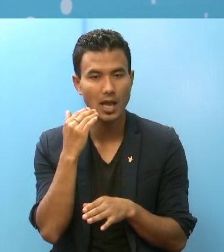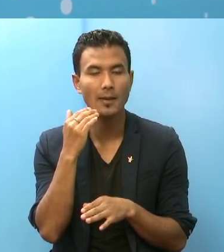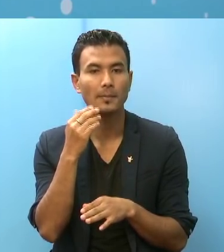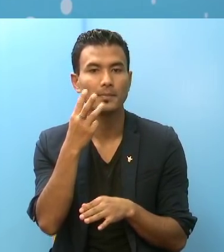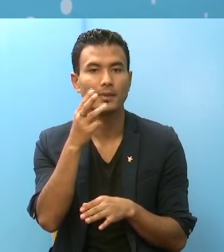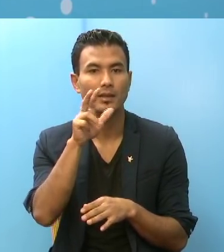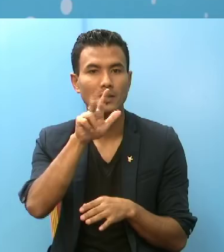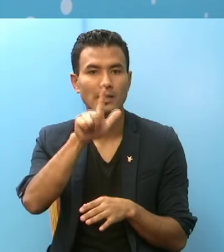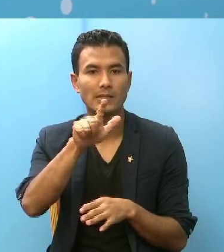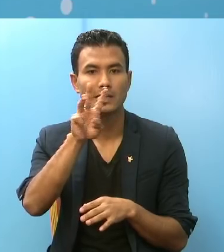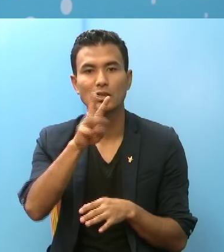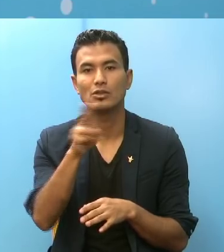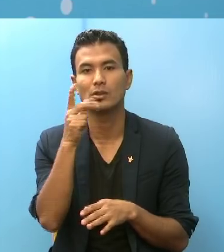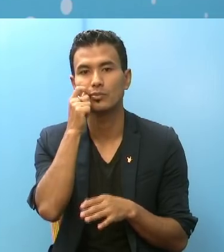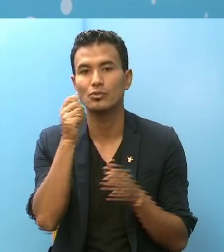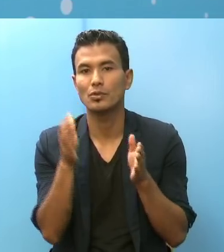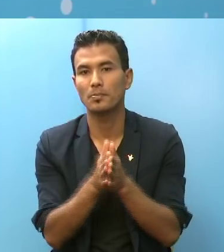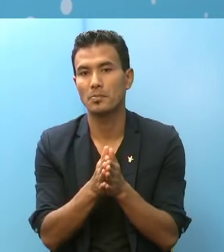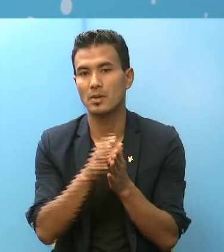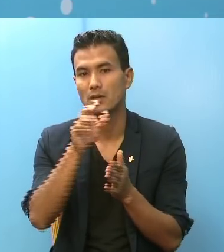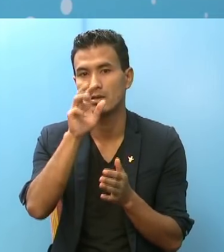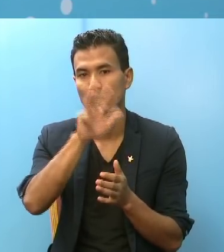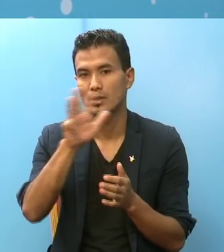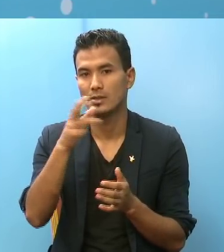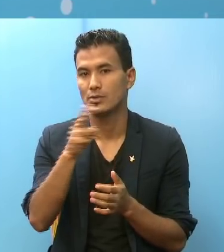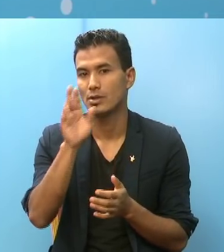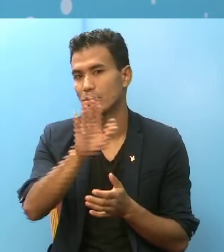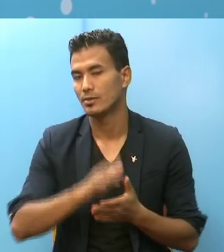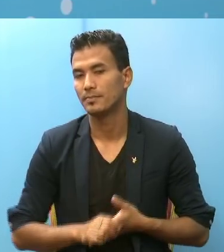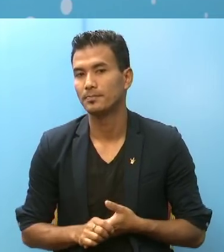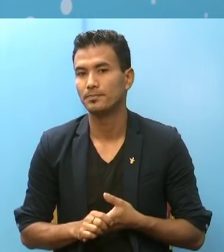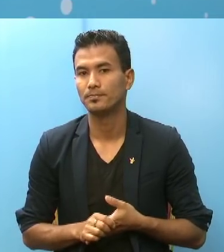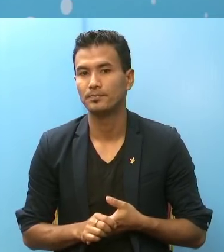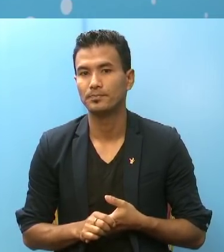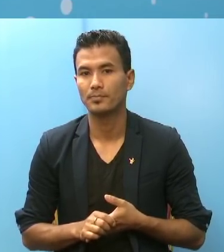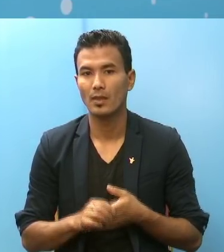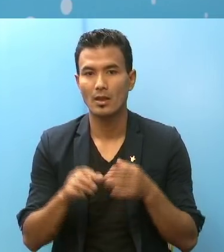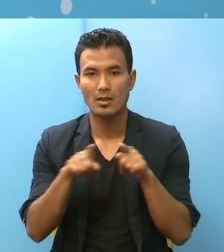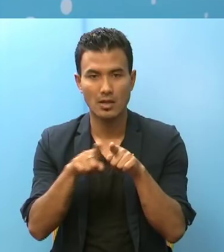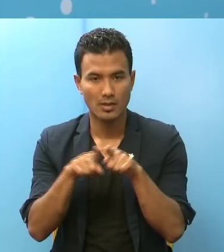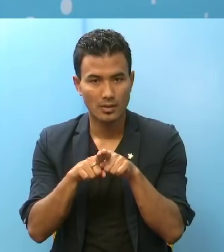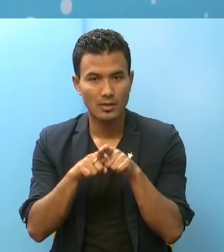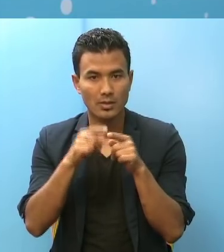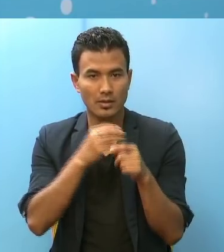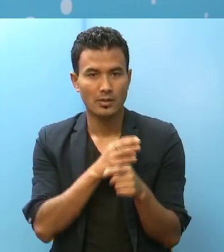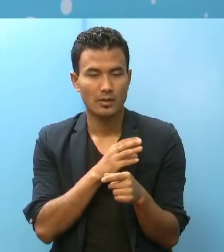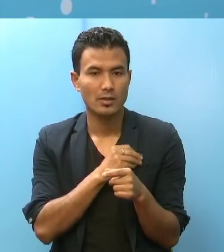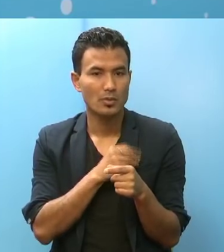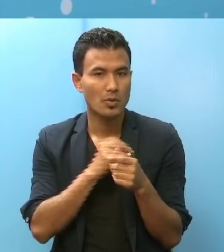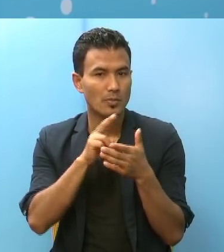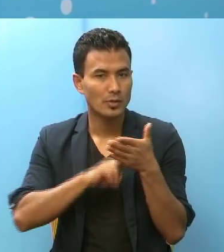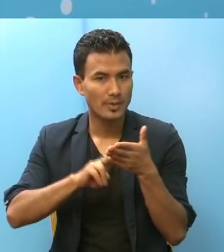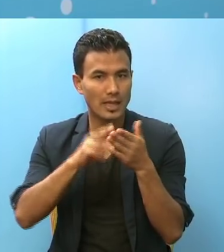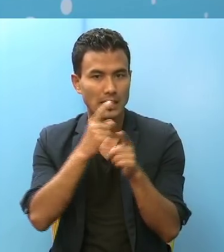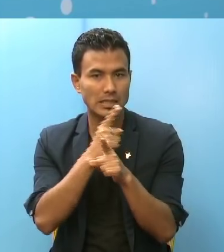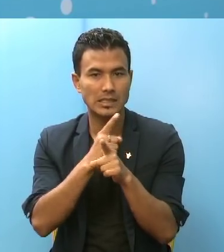तिरियत्तर जना पुरुषगरी जम्म उनानसे जना उन्नोंच शसाई गरी तिर्भूबन विश्वविद्याले